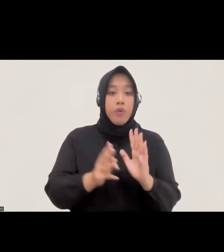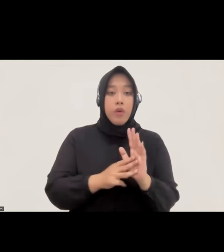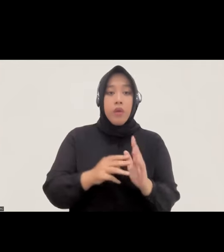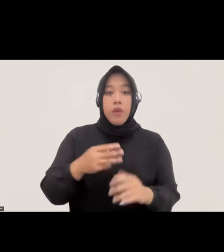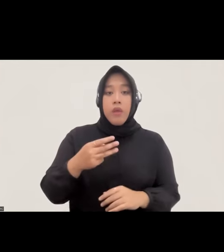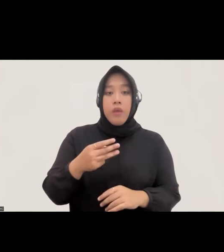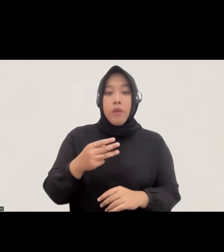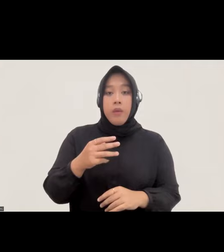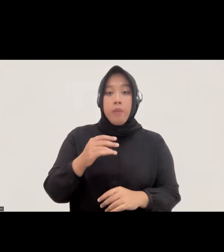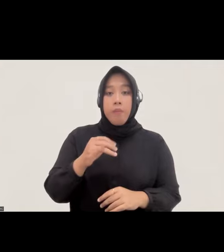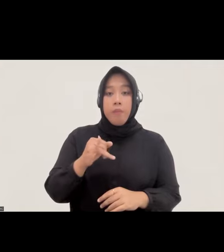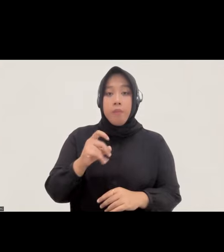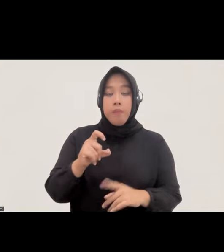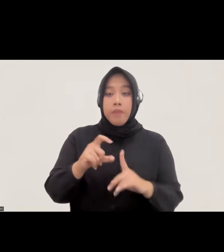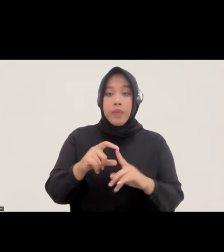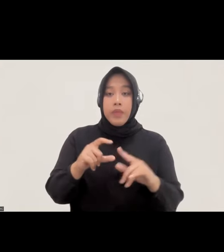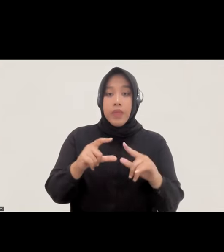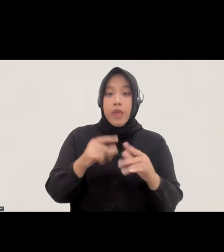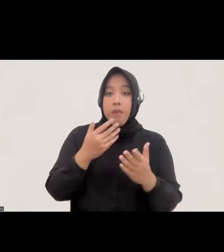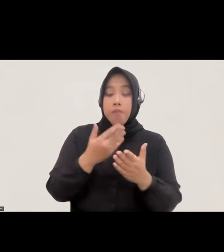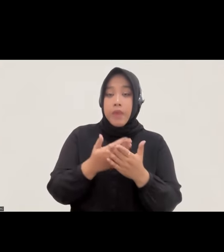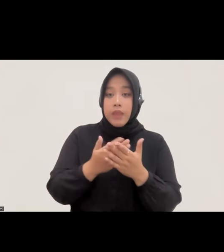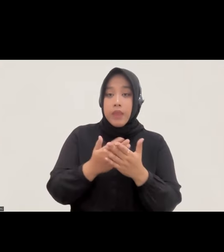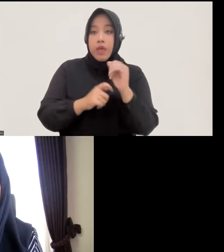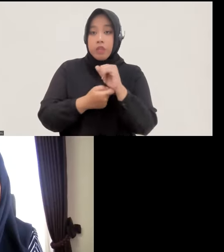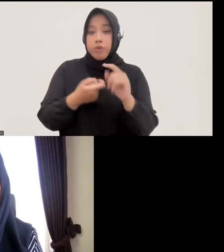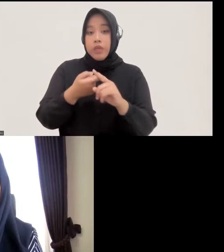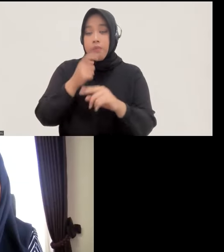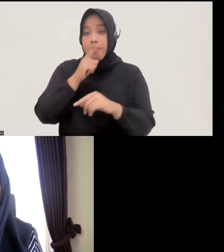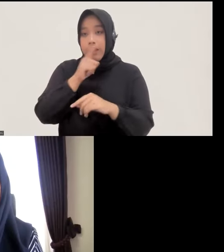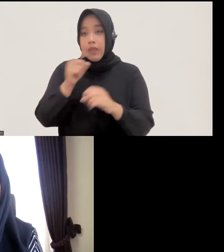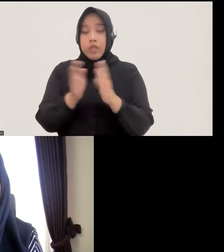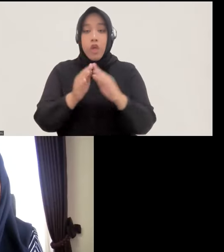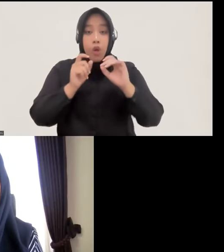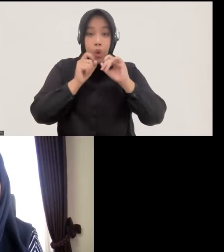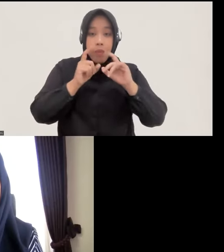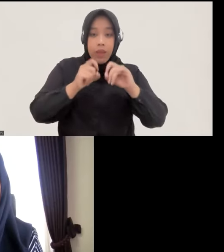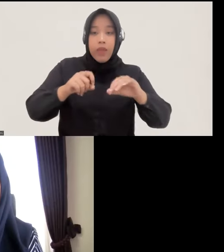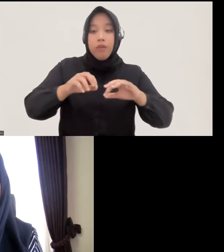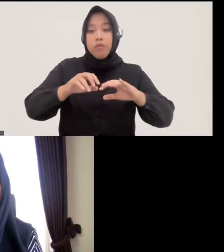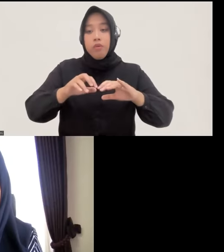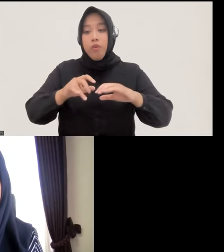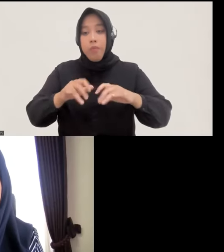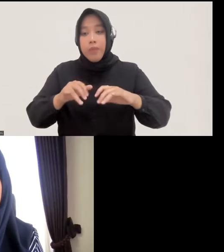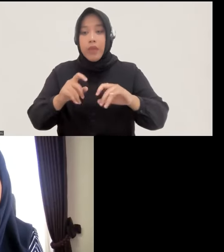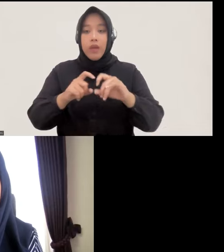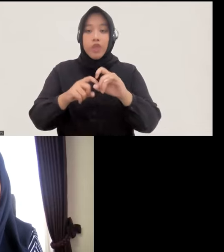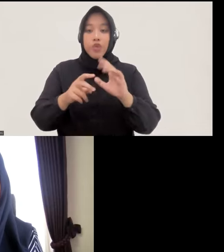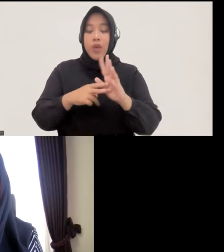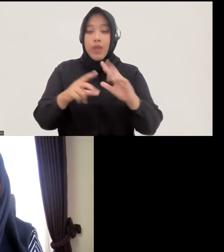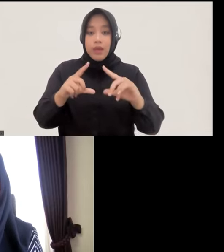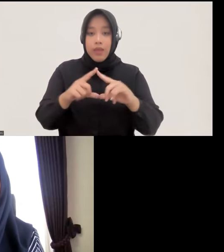ingin minta tanggapan Milda juga untuk pertanyaan dan komentar yang ada di kolom Q&A ya Bu silakan Bu